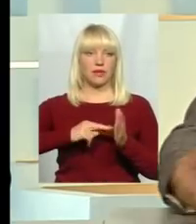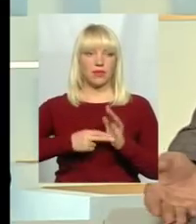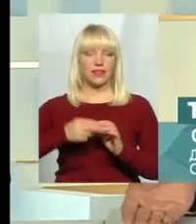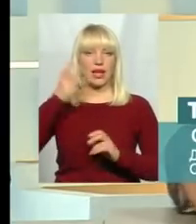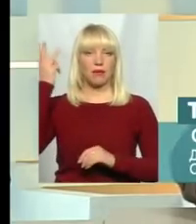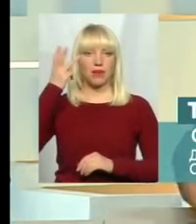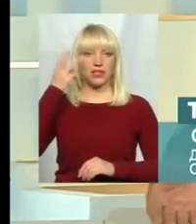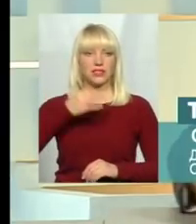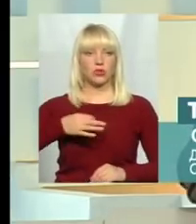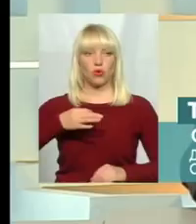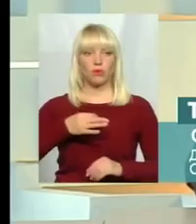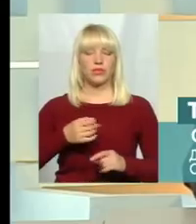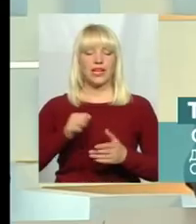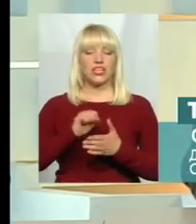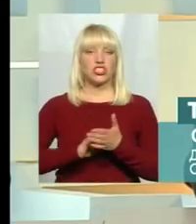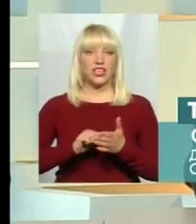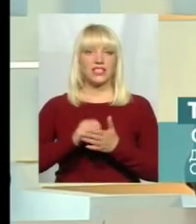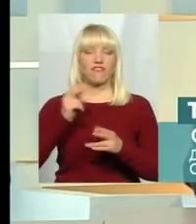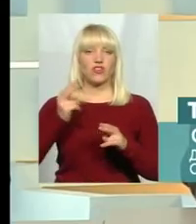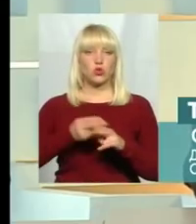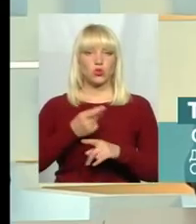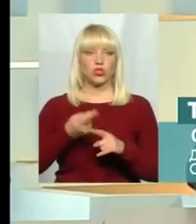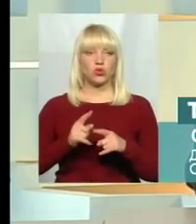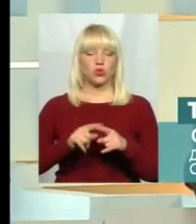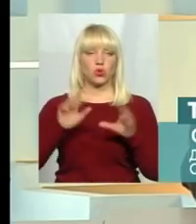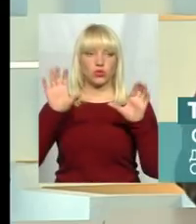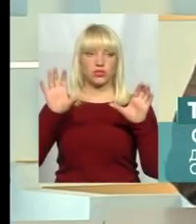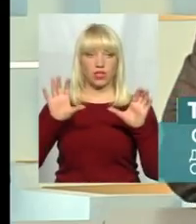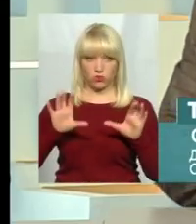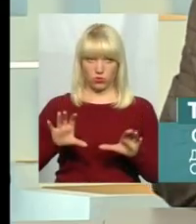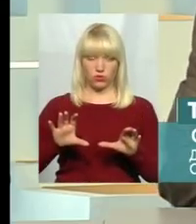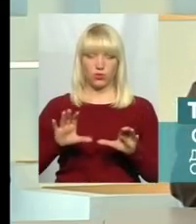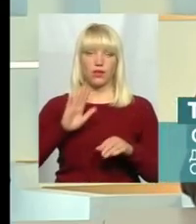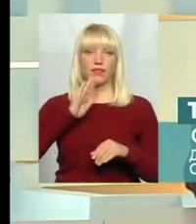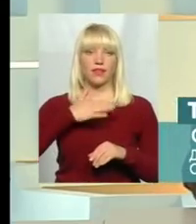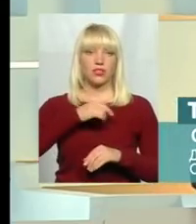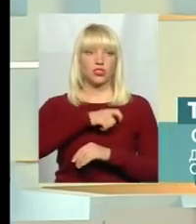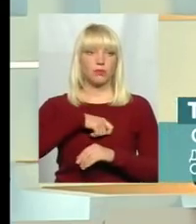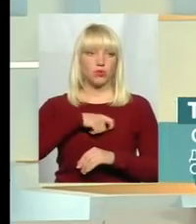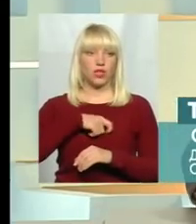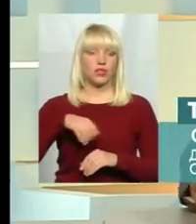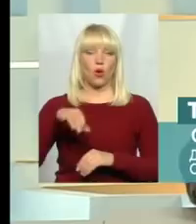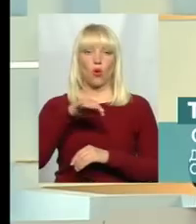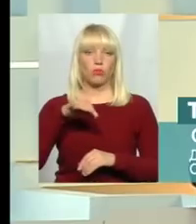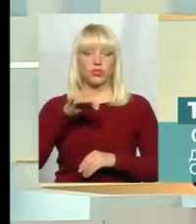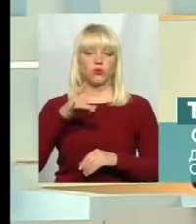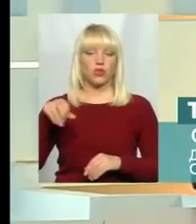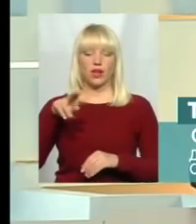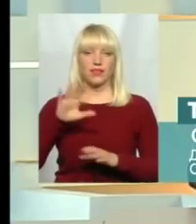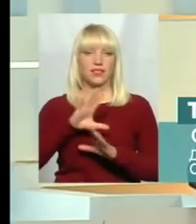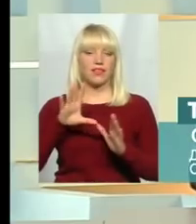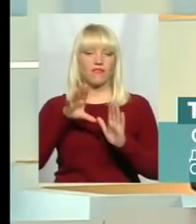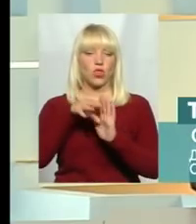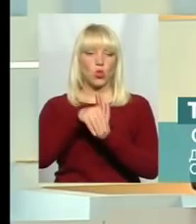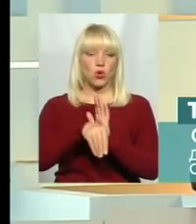саме через відсутність оцього закону наші депутати обласної ради не вносили зміни в